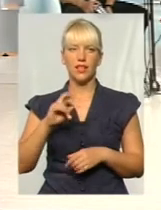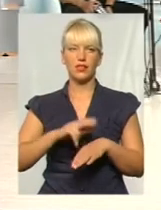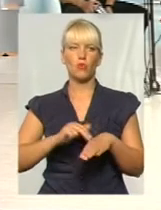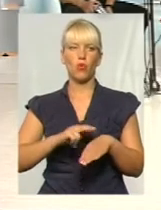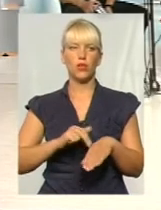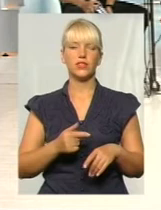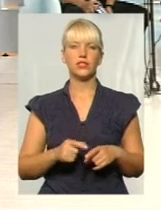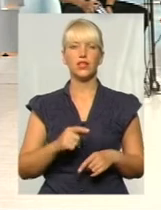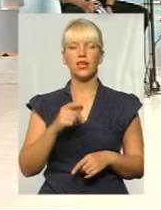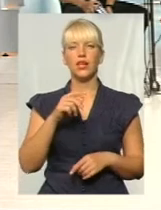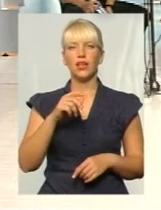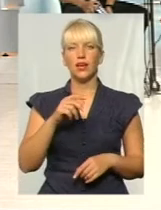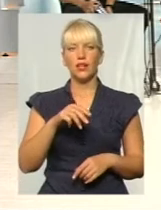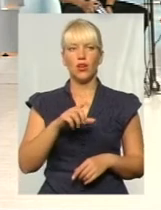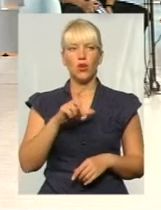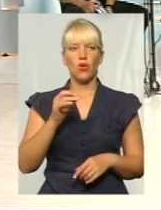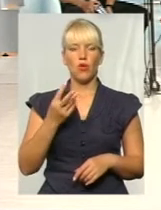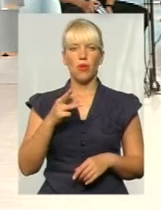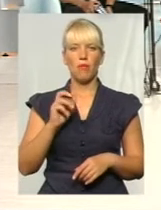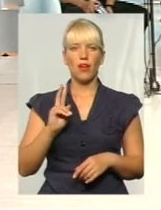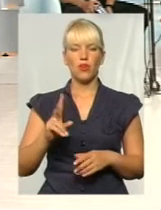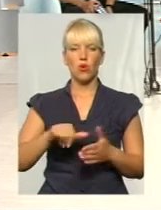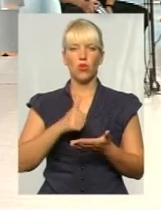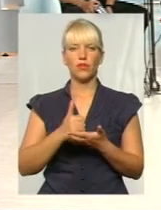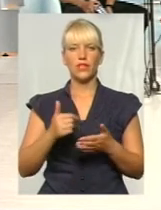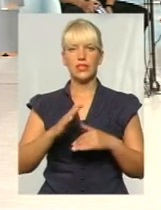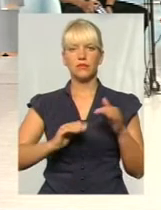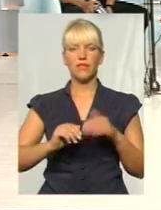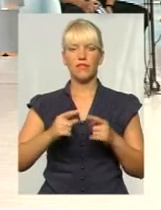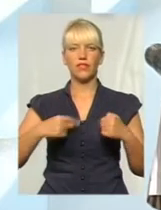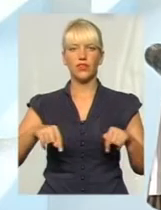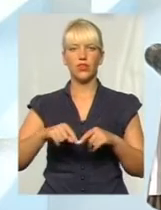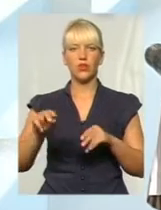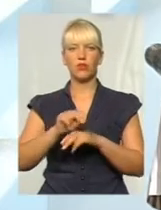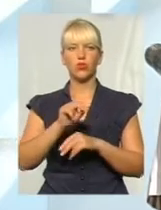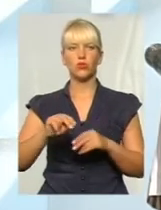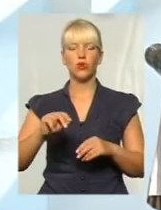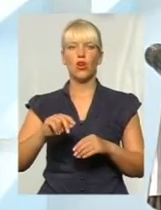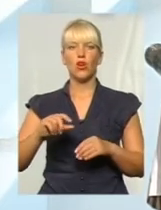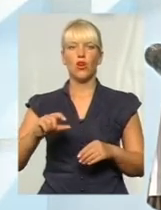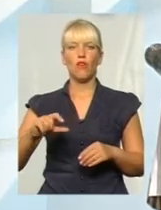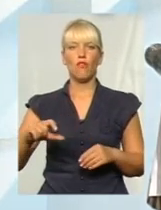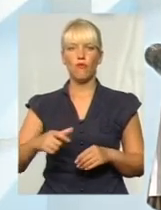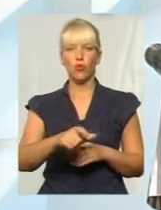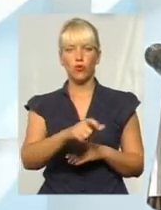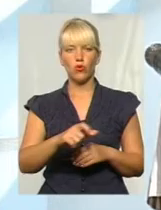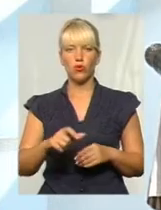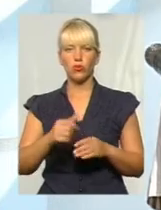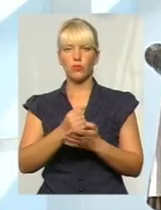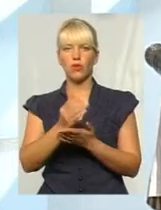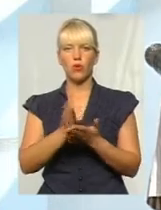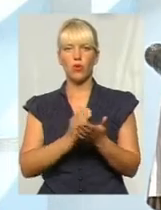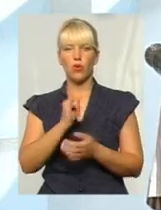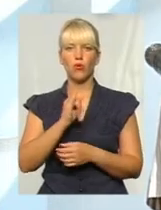Віталій. Пані Тетяна Хомяк, головний спеціаліст відділу ремонту вулично-дорожньої мережі управління житлово